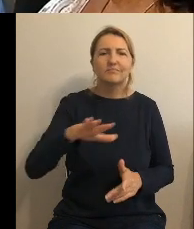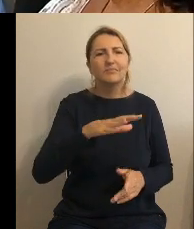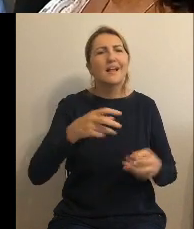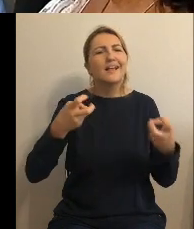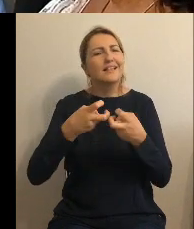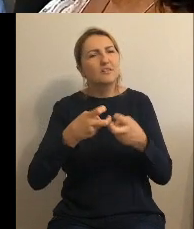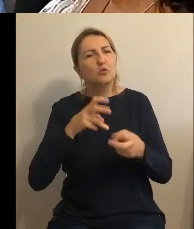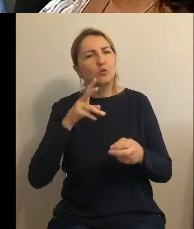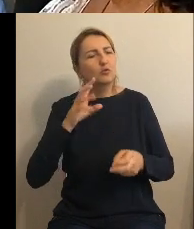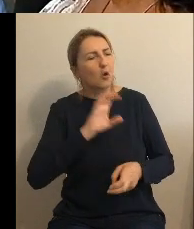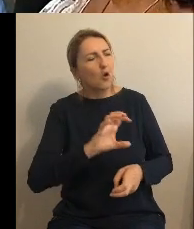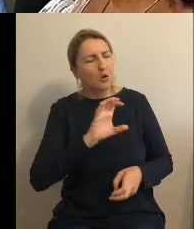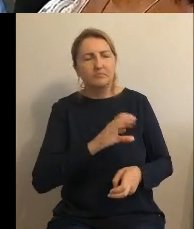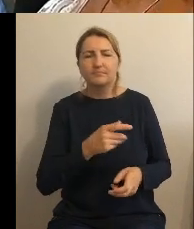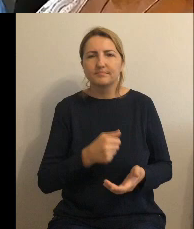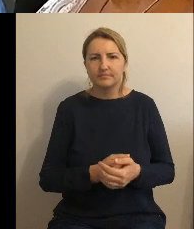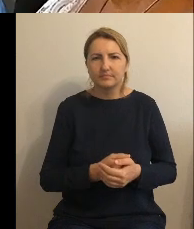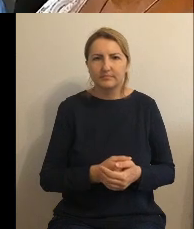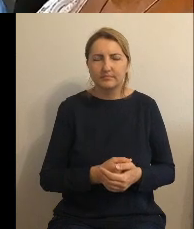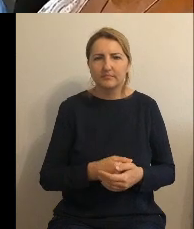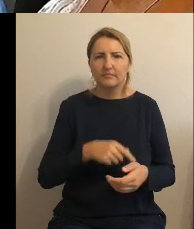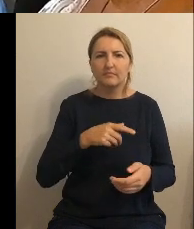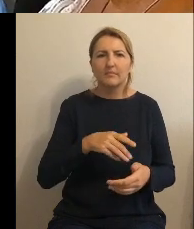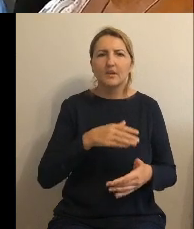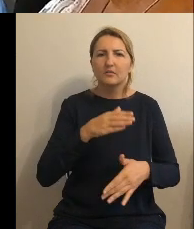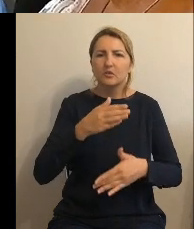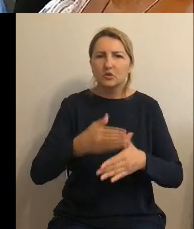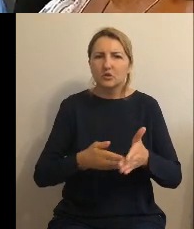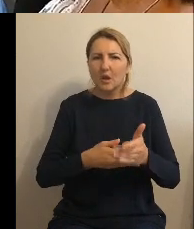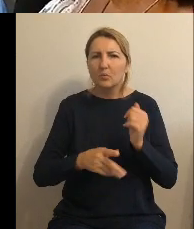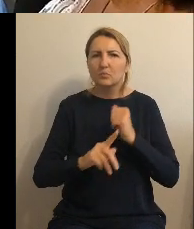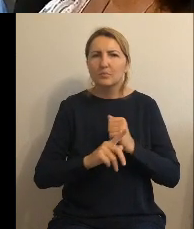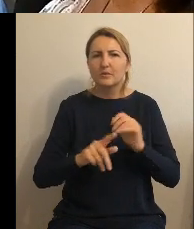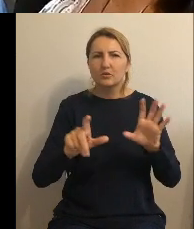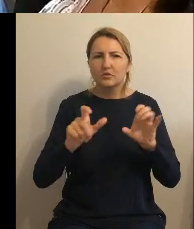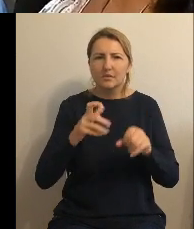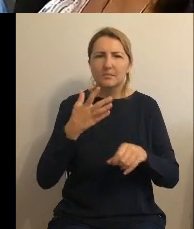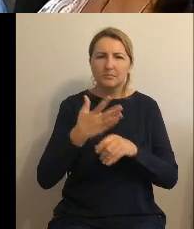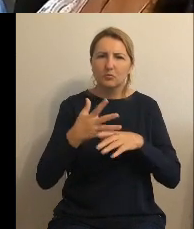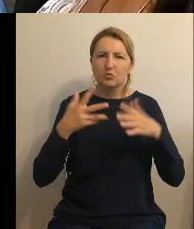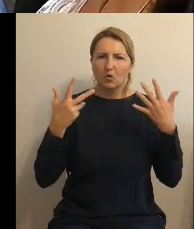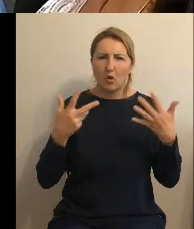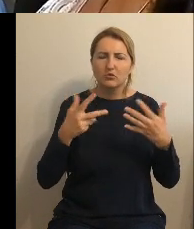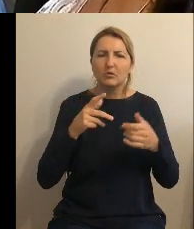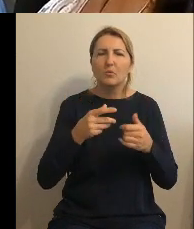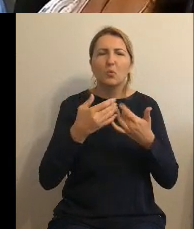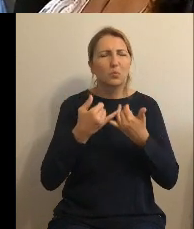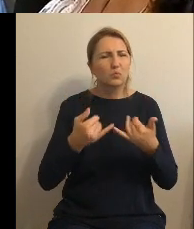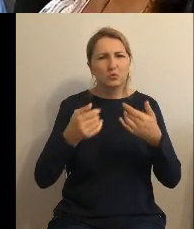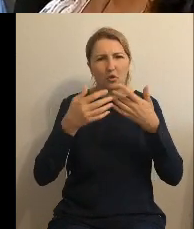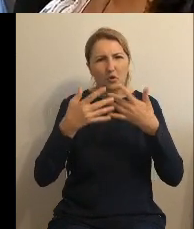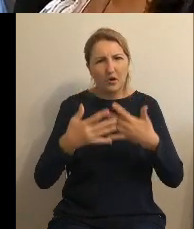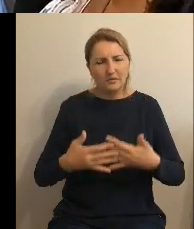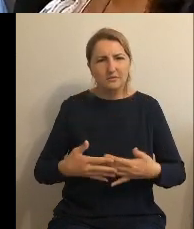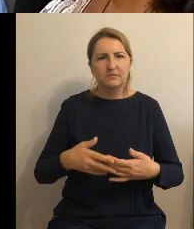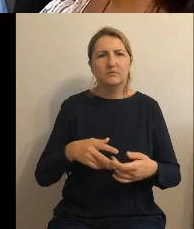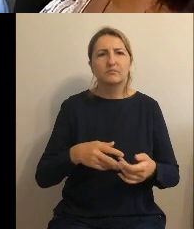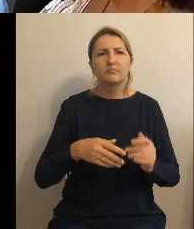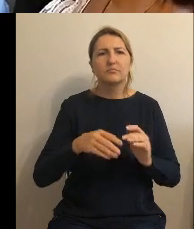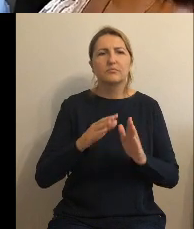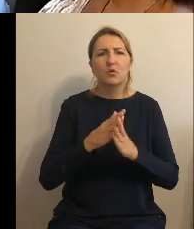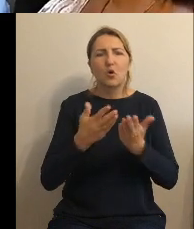758. Różne rozliczenia. Rozdział 75801.